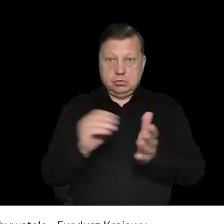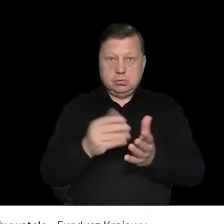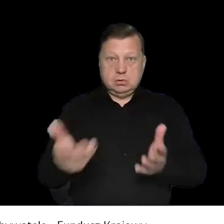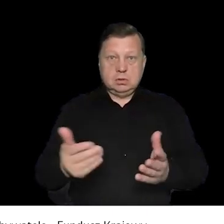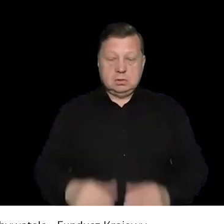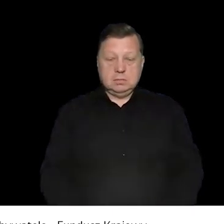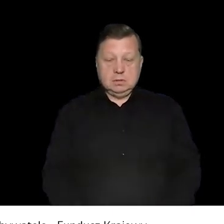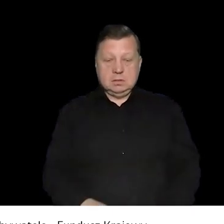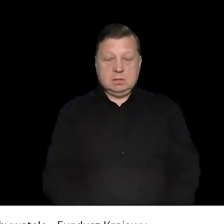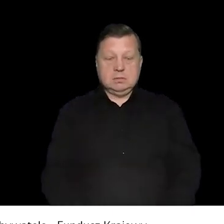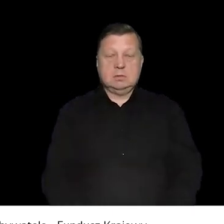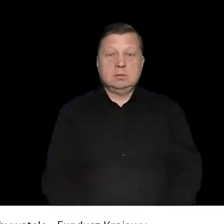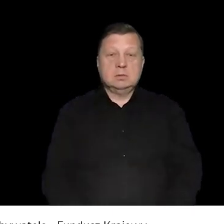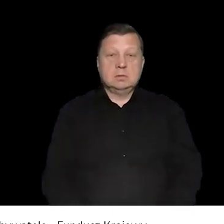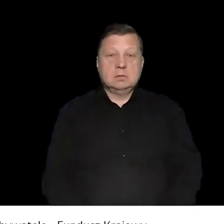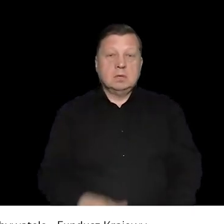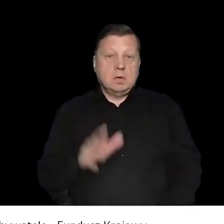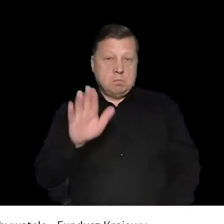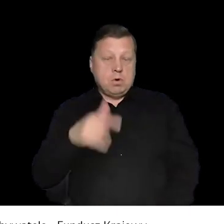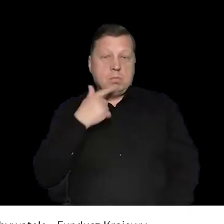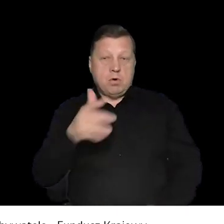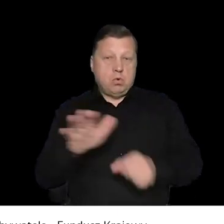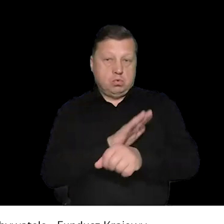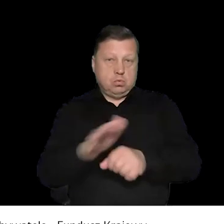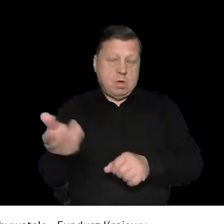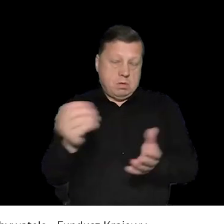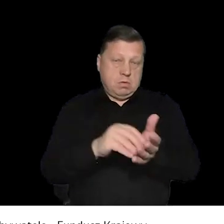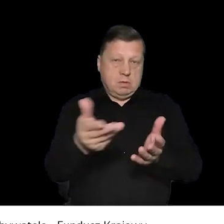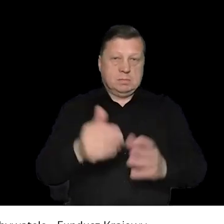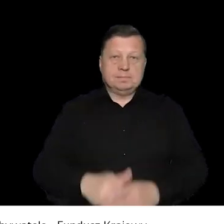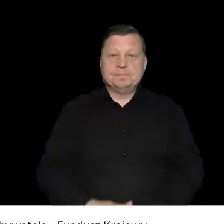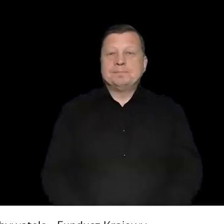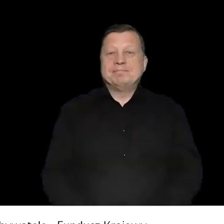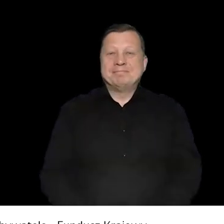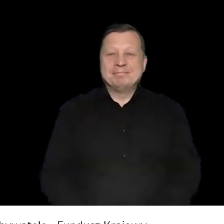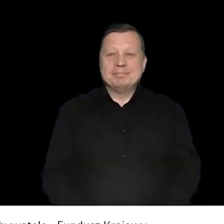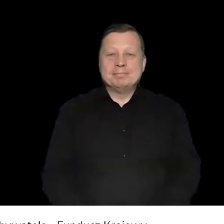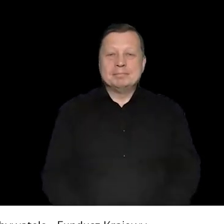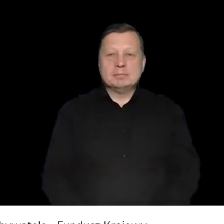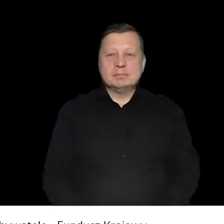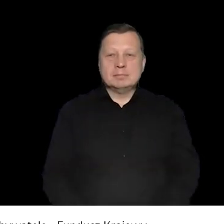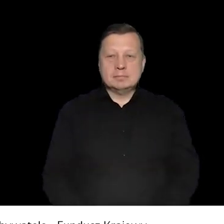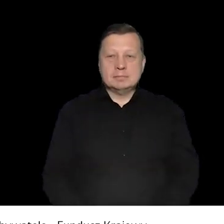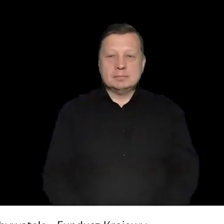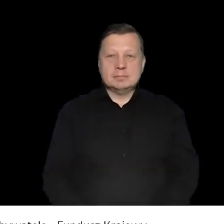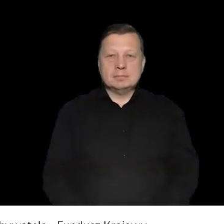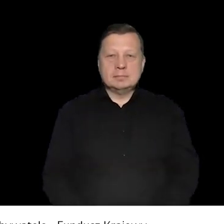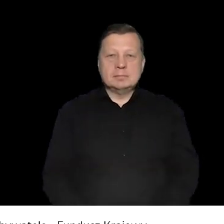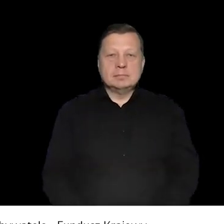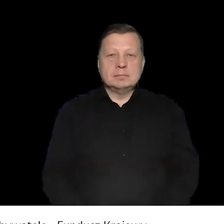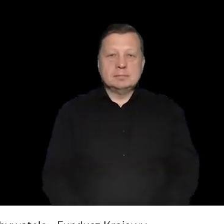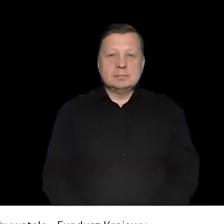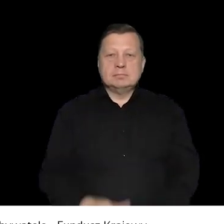Kolejne... Gdyby, gdyby, jeśli pan Gerard chce coś dodać, to my też tutaj zapraszamy i dajemy głos jak najbardziej,